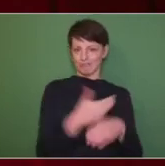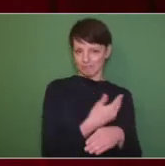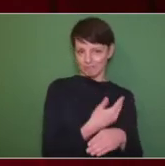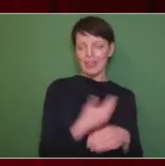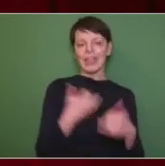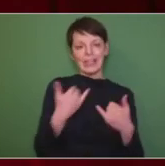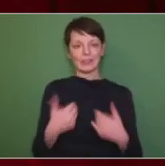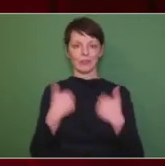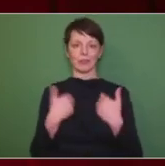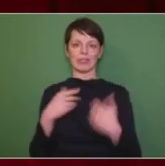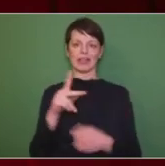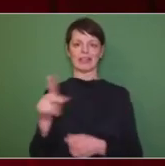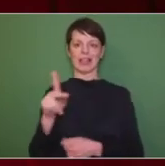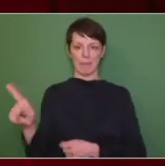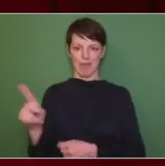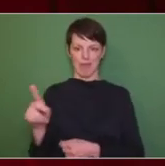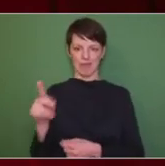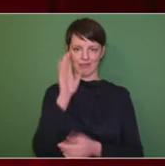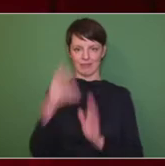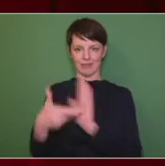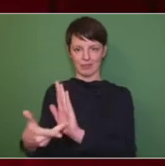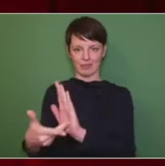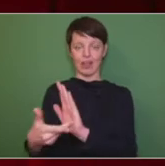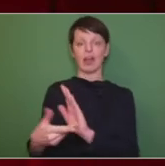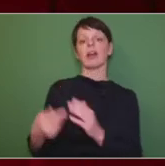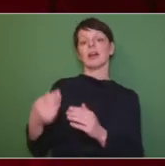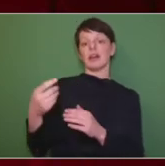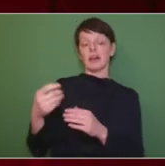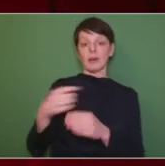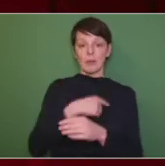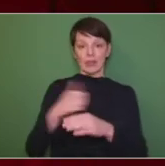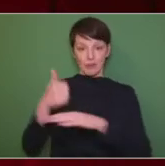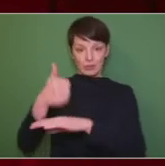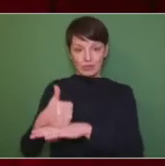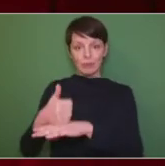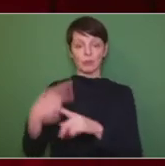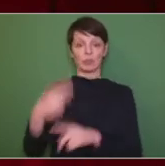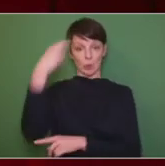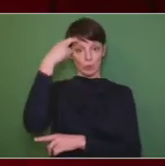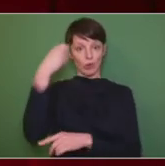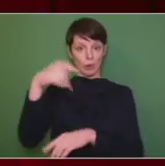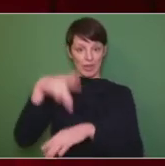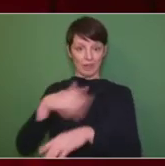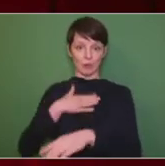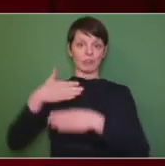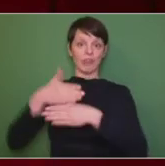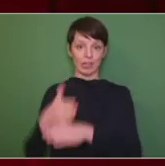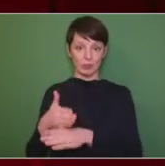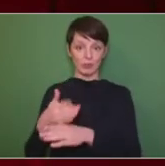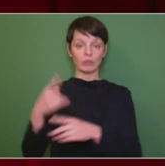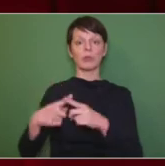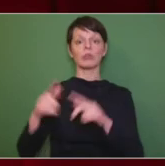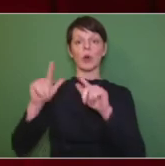Parteivorsitzende ist, eine sehr geschätzte, kluge Kollegin in unserer Fraktion, sondern auch, weil sie Literaturwissenschaftlerin